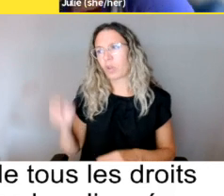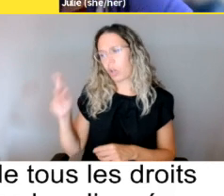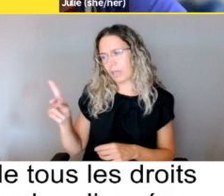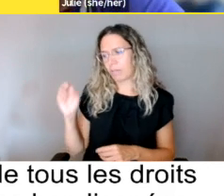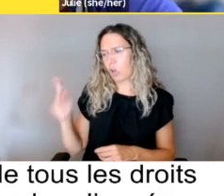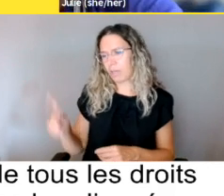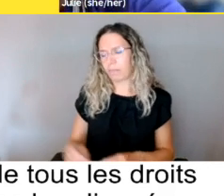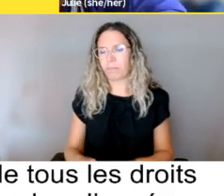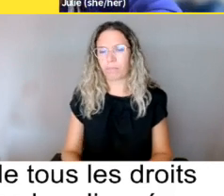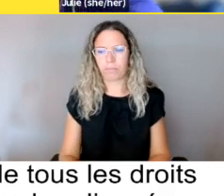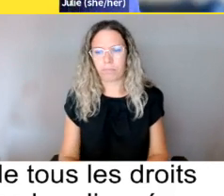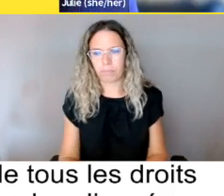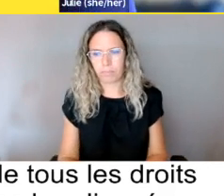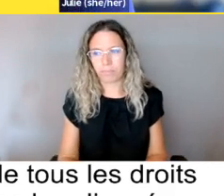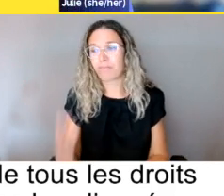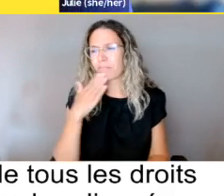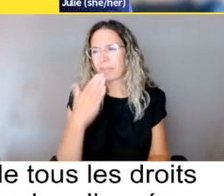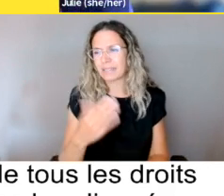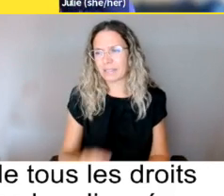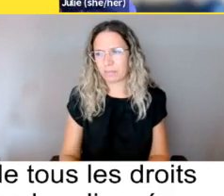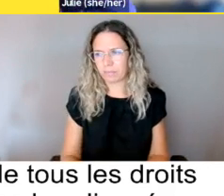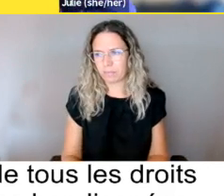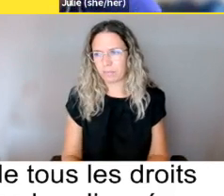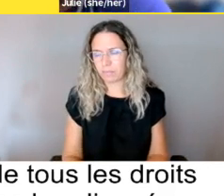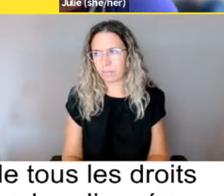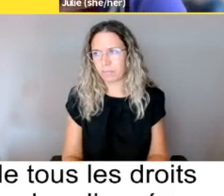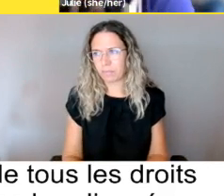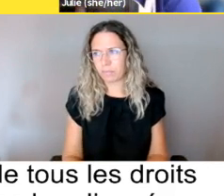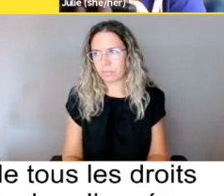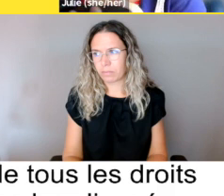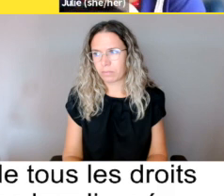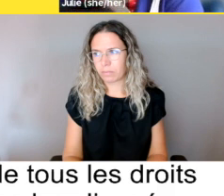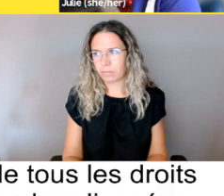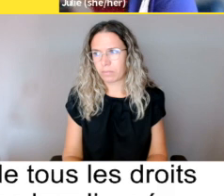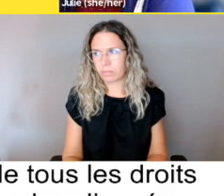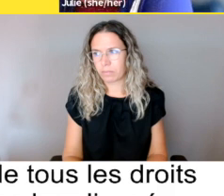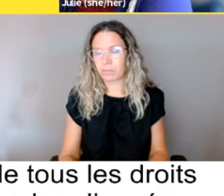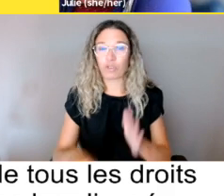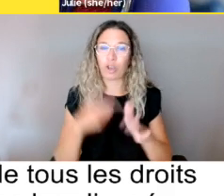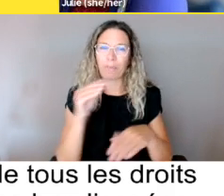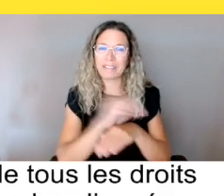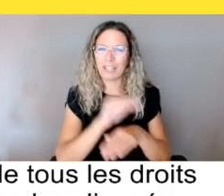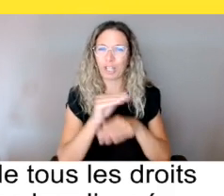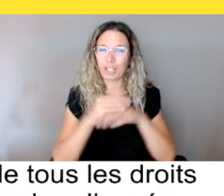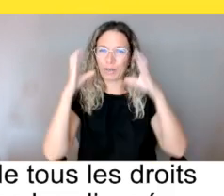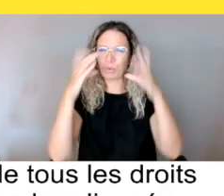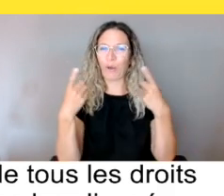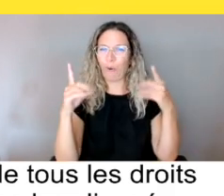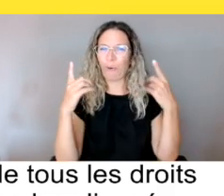on regardera ça. Super. Merci. Je vais juste m'assurer. Je vais commencer à charger mes écouteurs. OK.